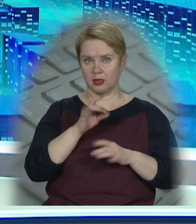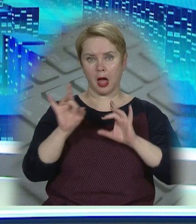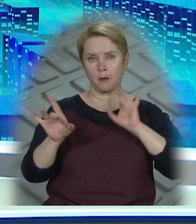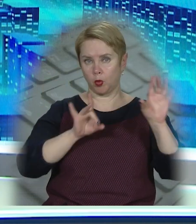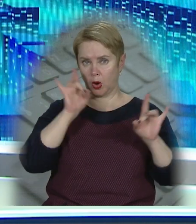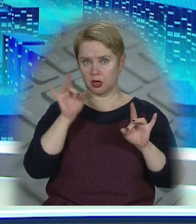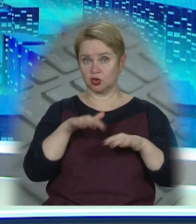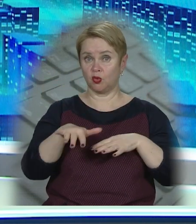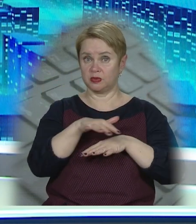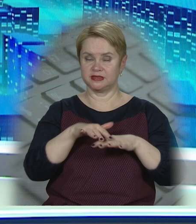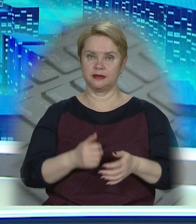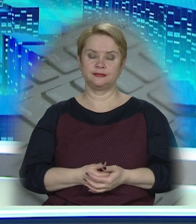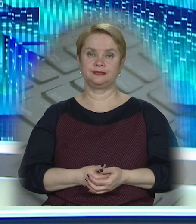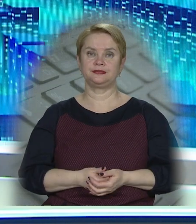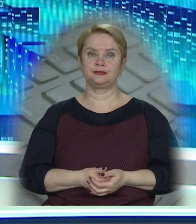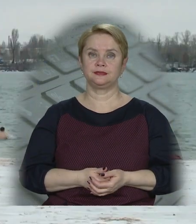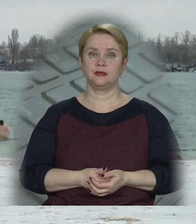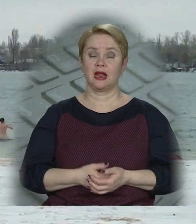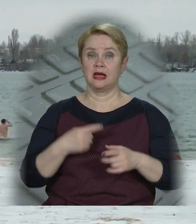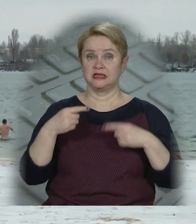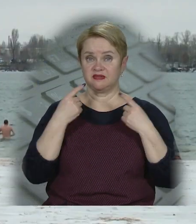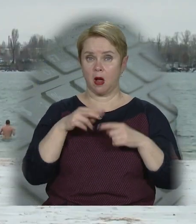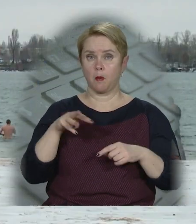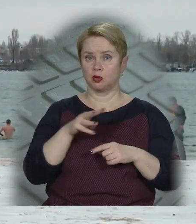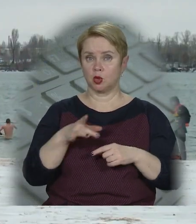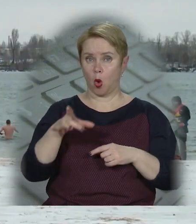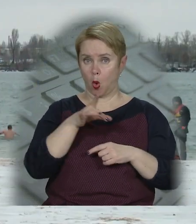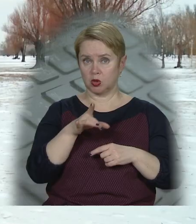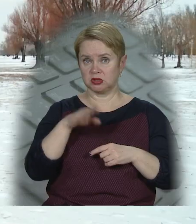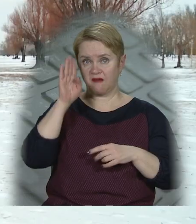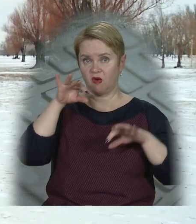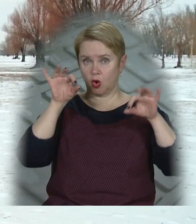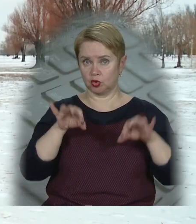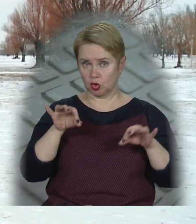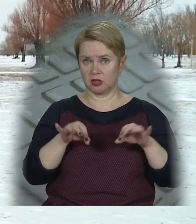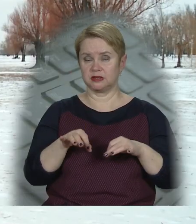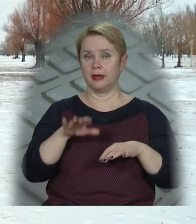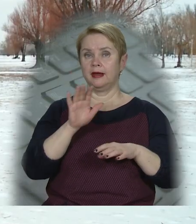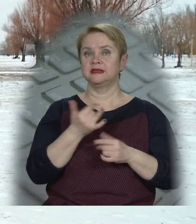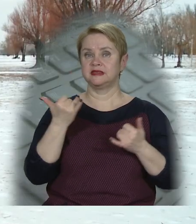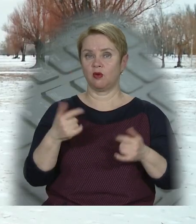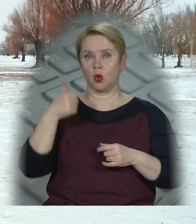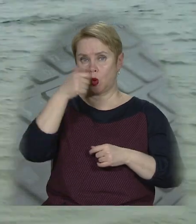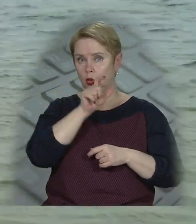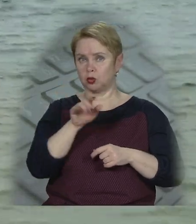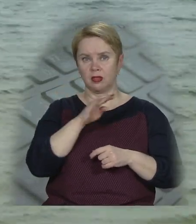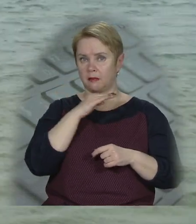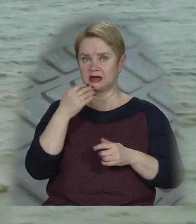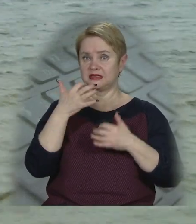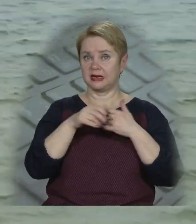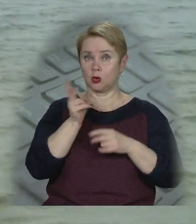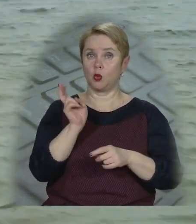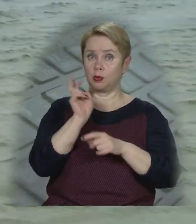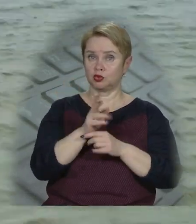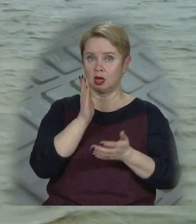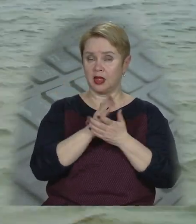найпопулярніша у містян. Зазвичай Монастирський острів на водохрещі рясніє містянами. Цього року людей небагато.